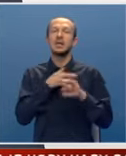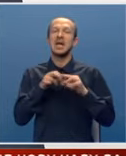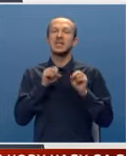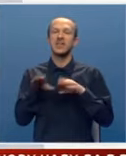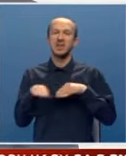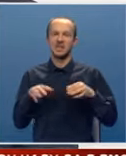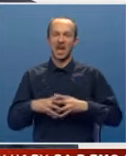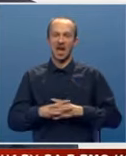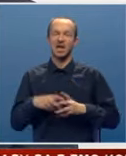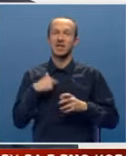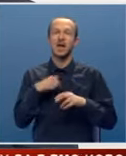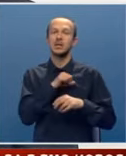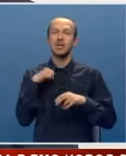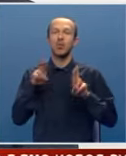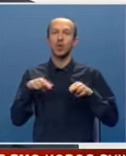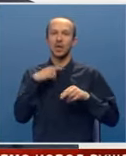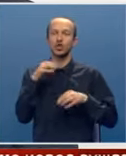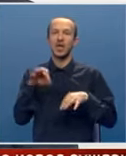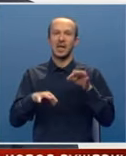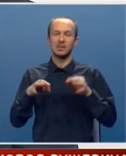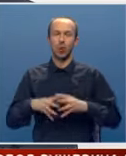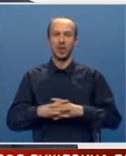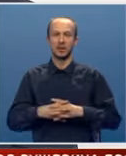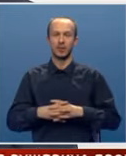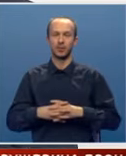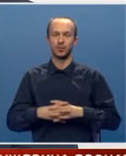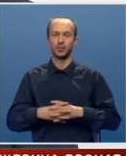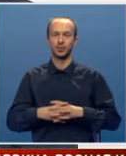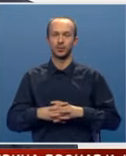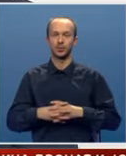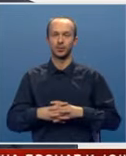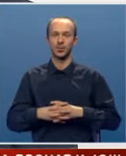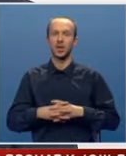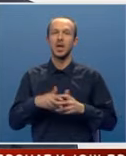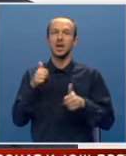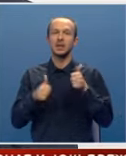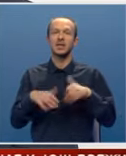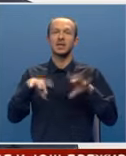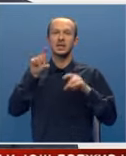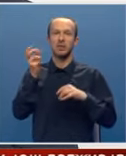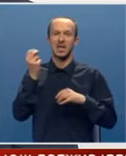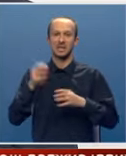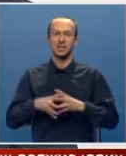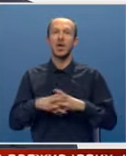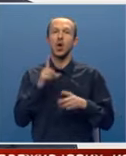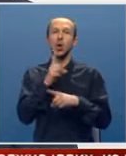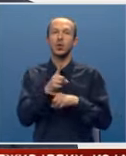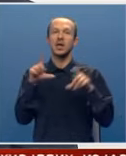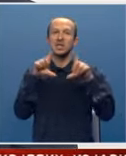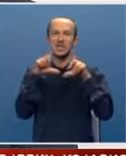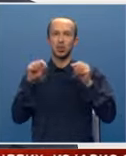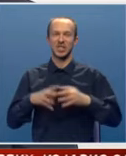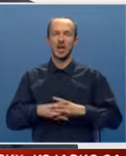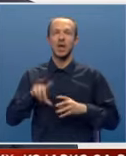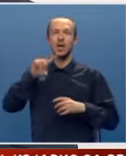ministara. Ja sam mogu reći da izbor kandidata iz Republike Srpske je odluka institucija